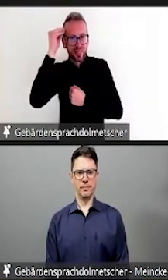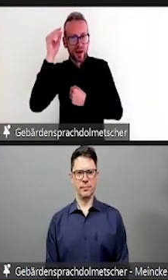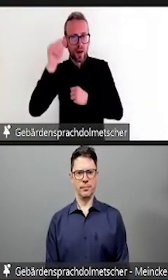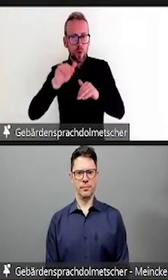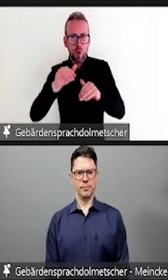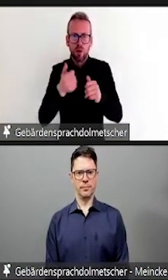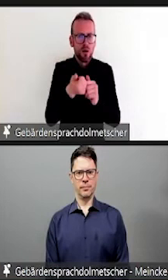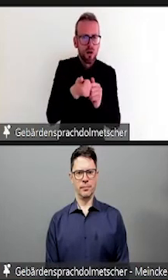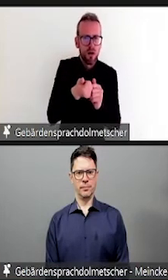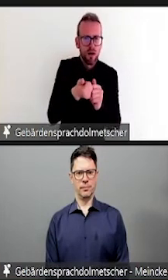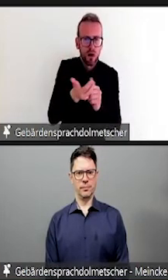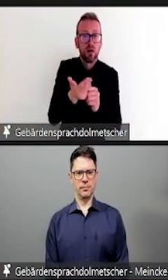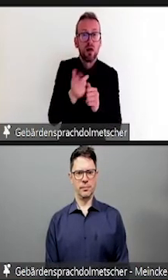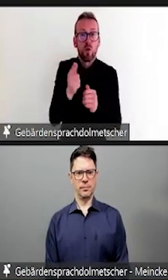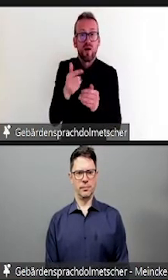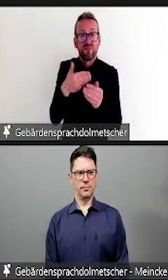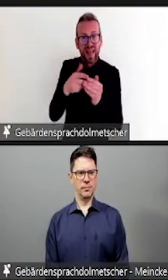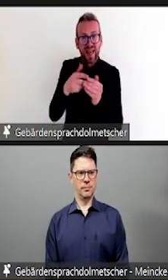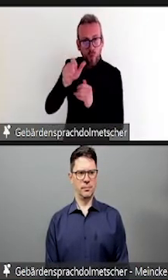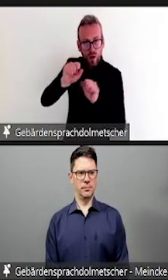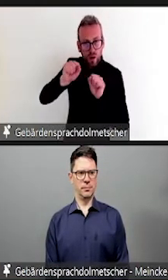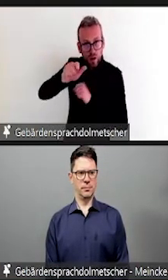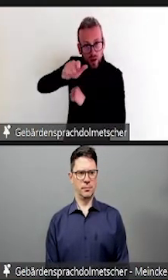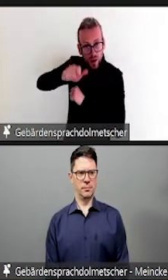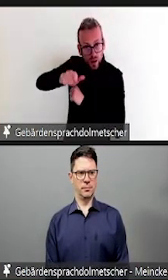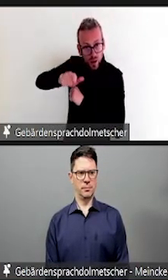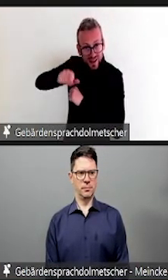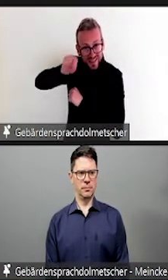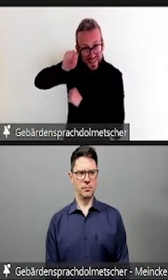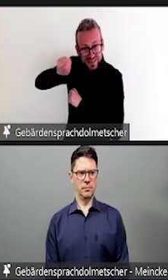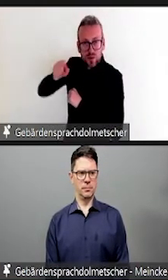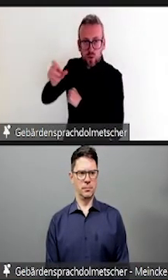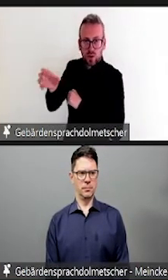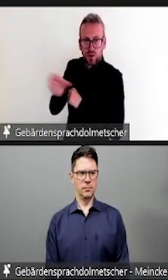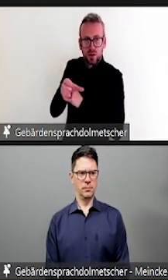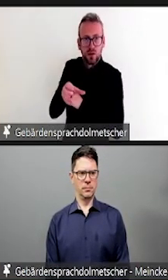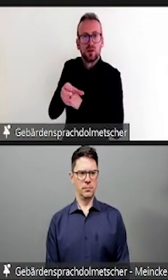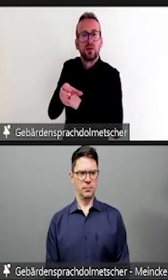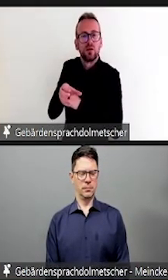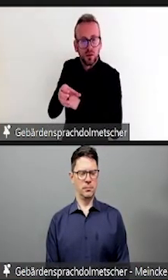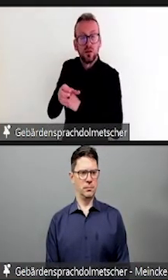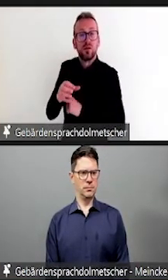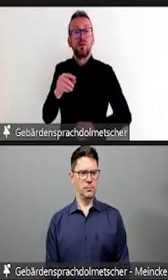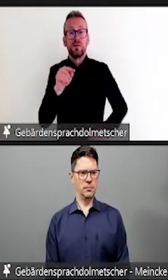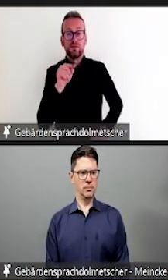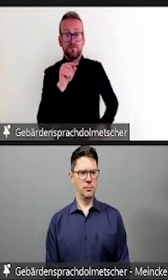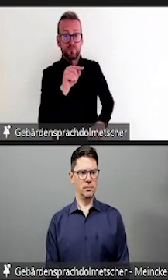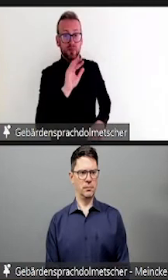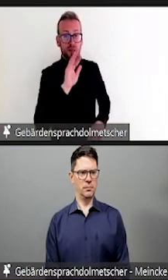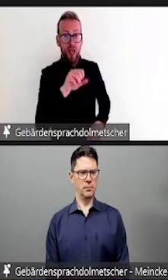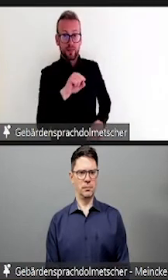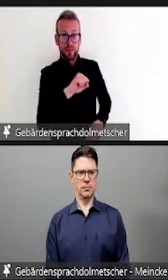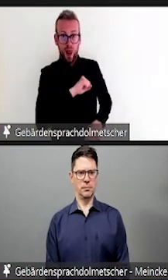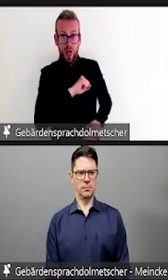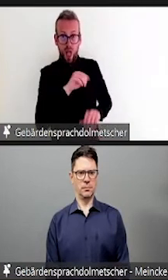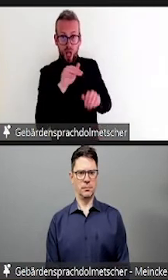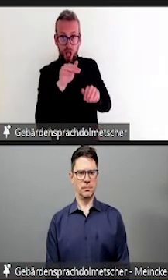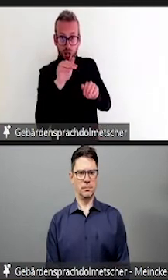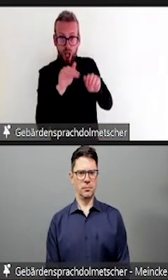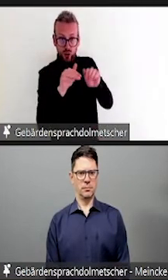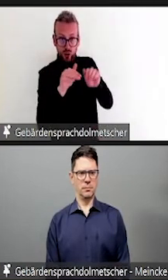Standard. Das heißt, wir suchen immer nach individuellen Lösungen für den Einzelfall.